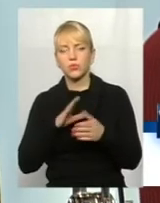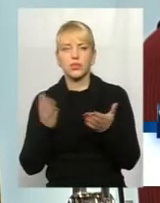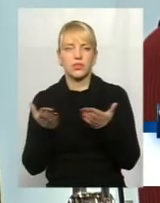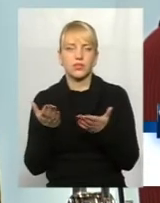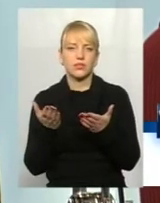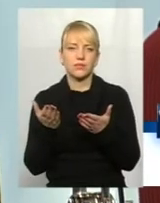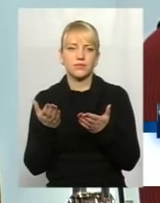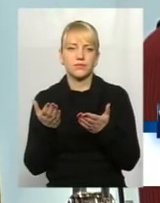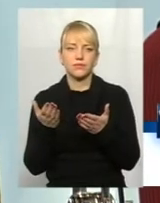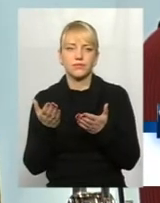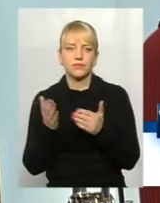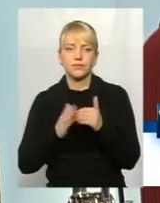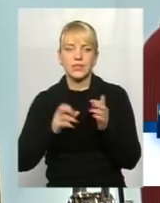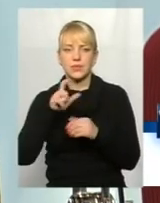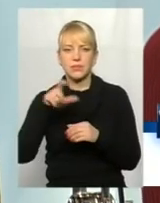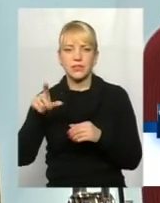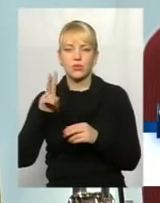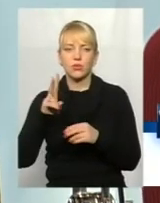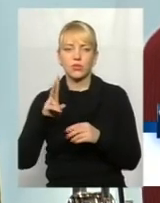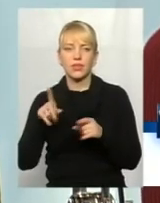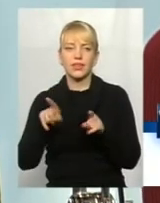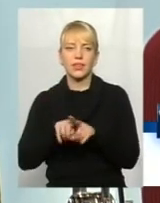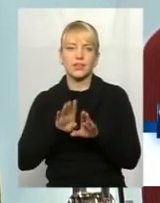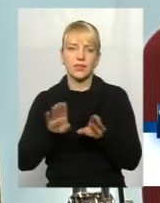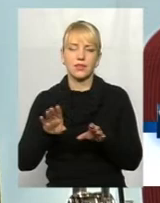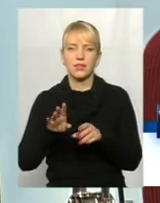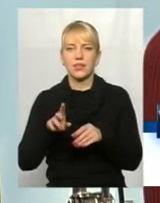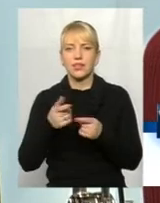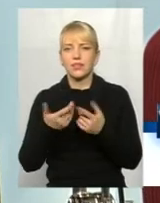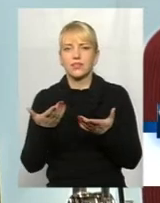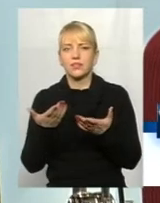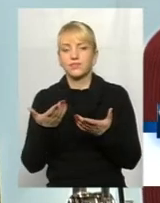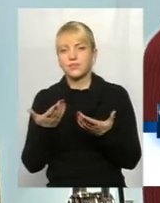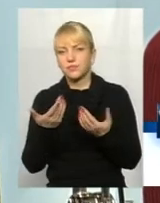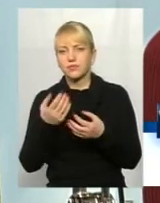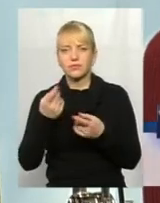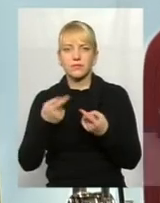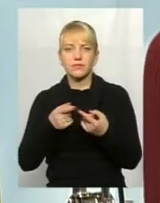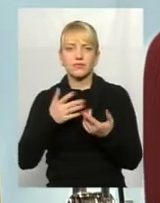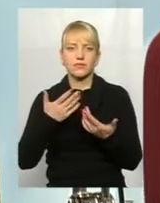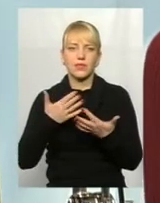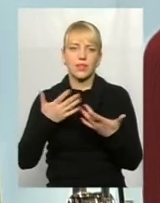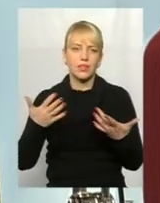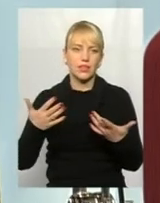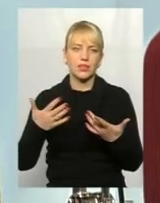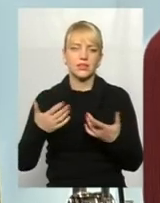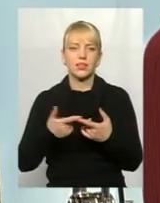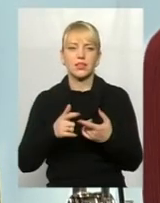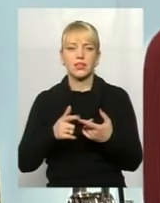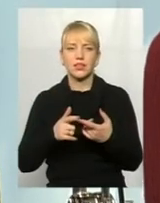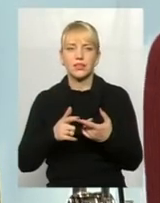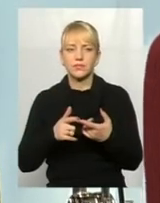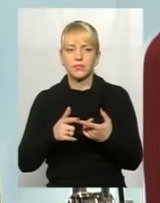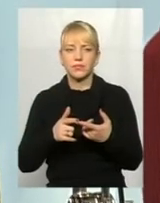спеціалісти, які можуть не так чи неадекватні, чи як відповідно до своєї посадової інструкції, те, що говорила